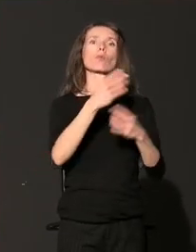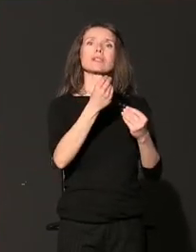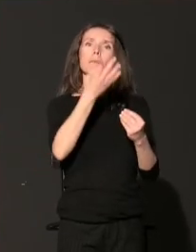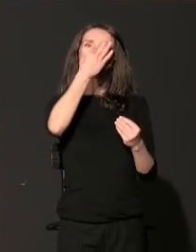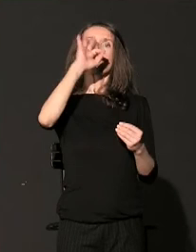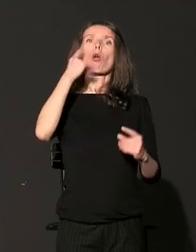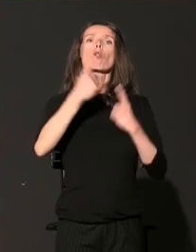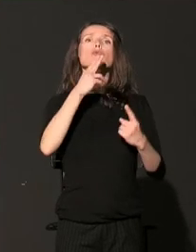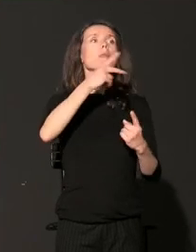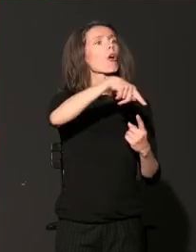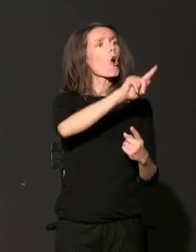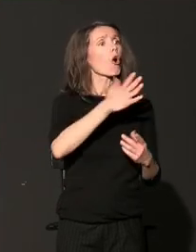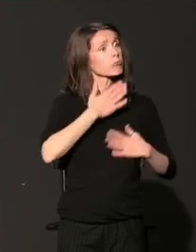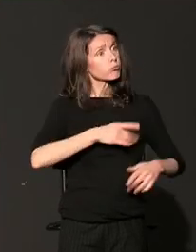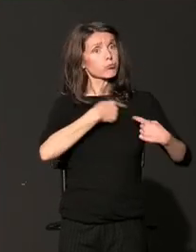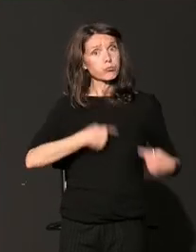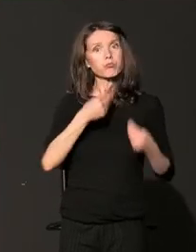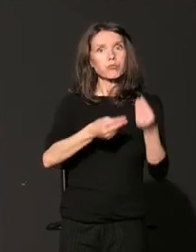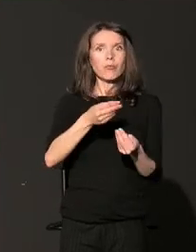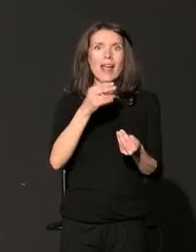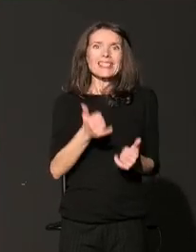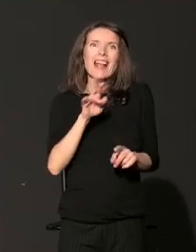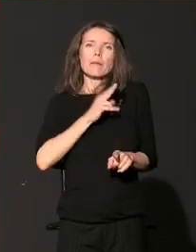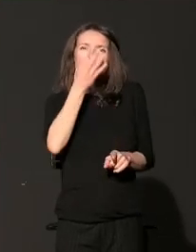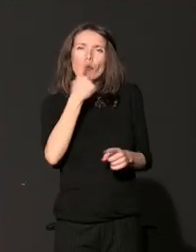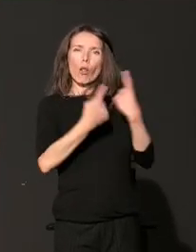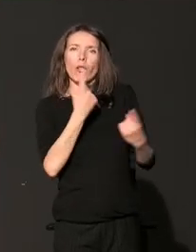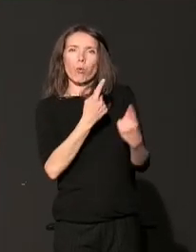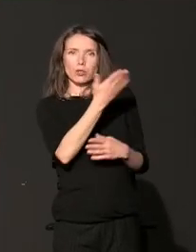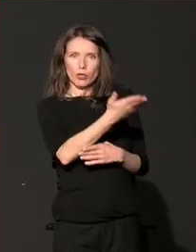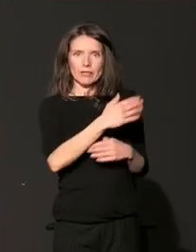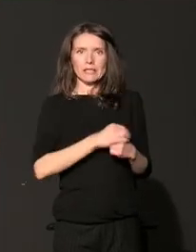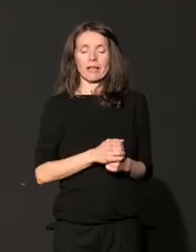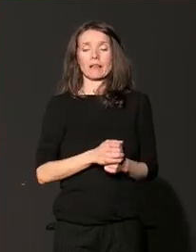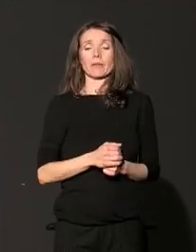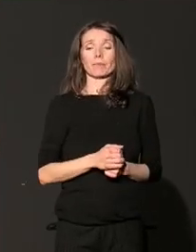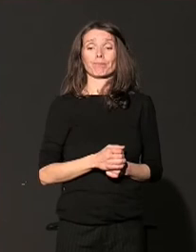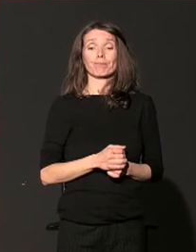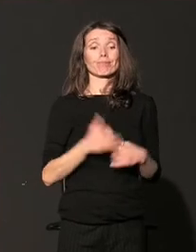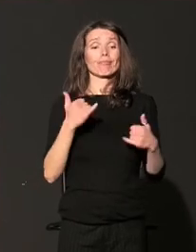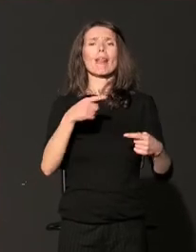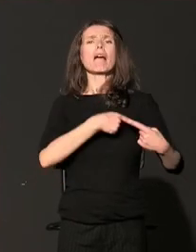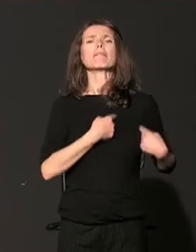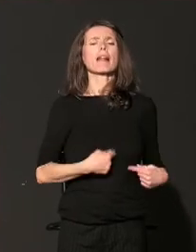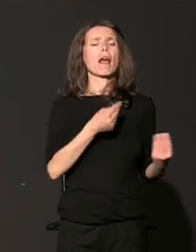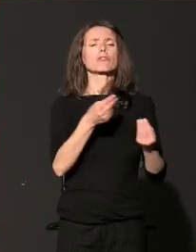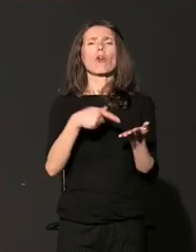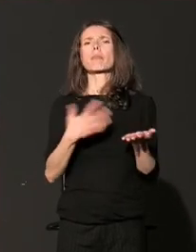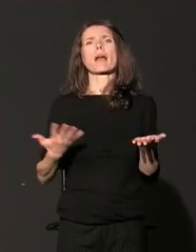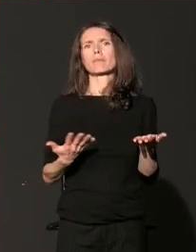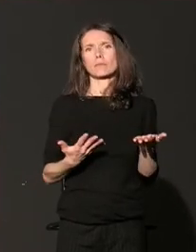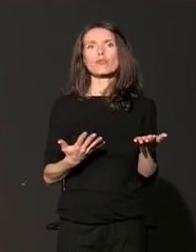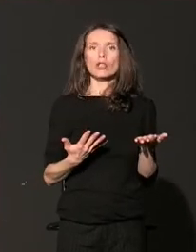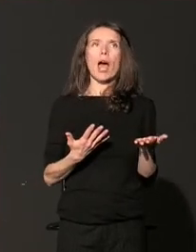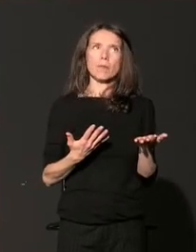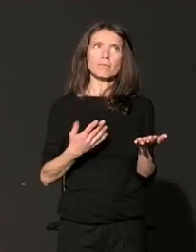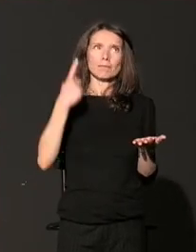Danas je filantropija jedan od oblika iskazivanja društvene predanosti, odnosno predanosti javnom